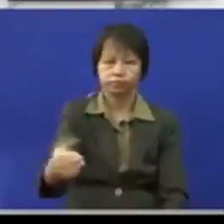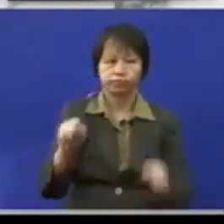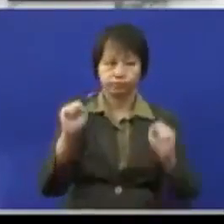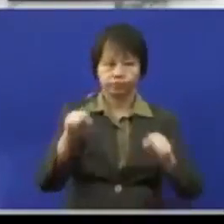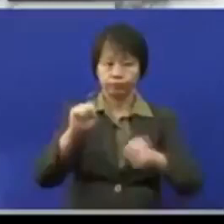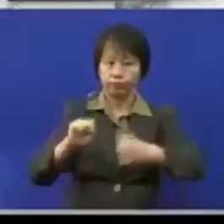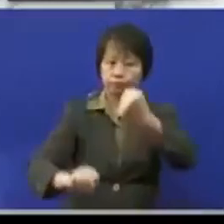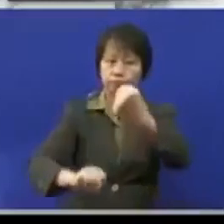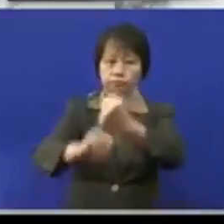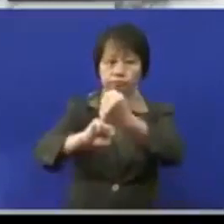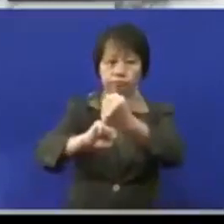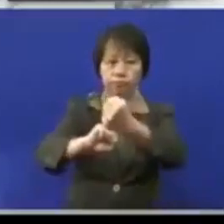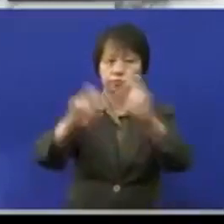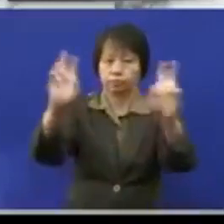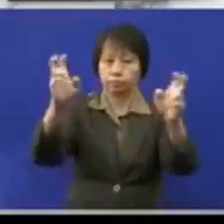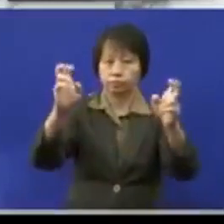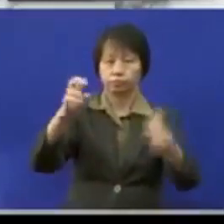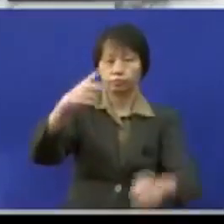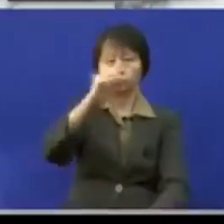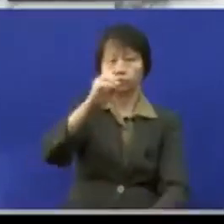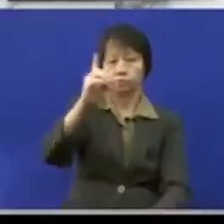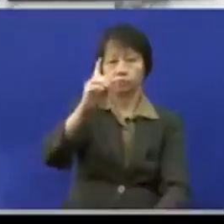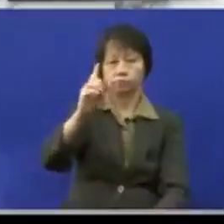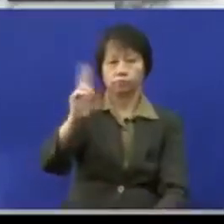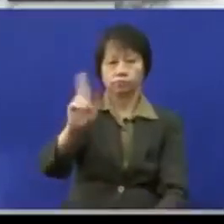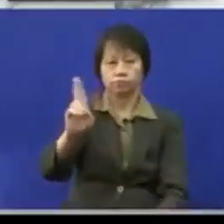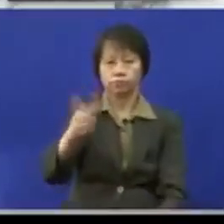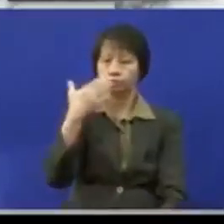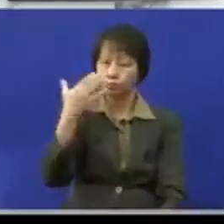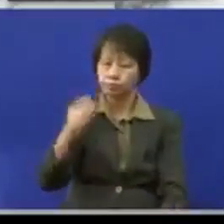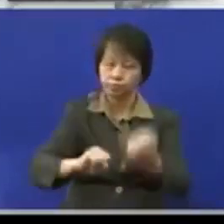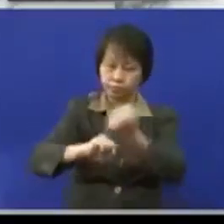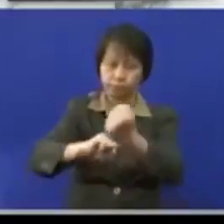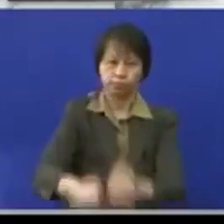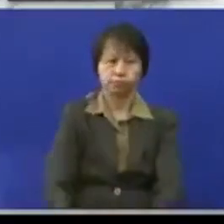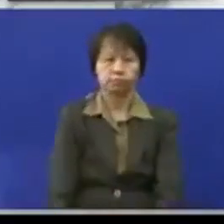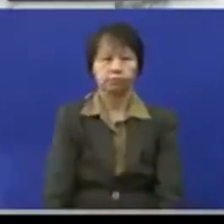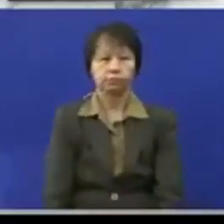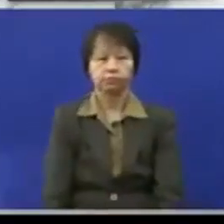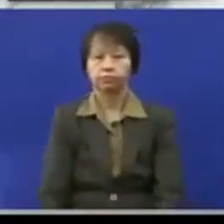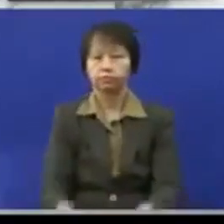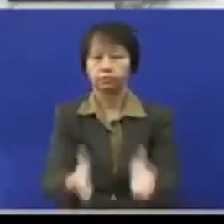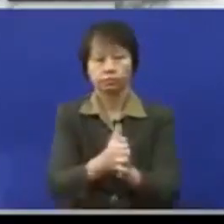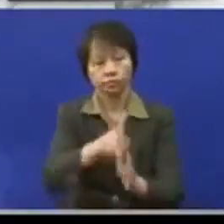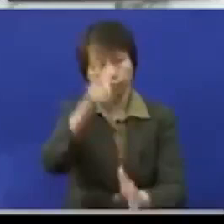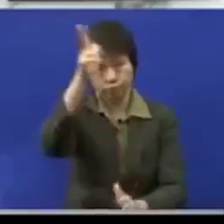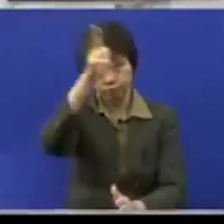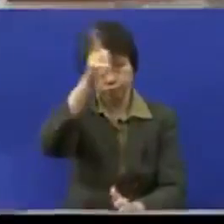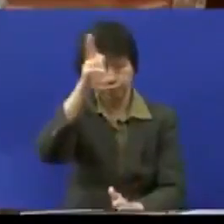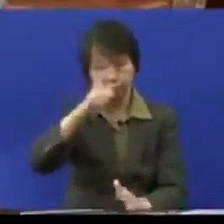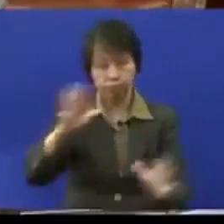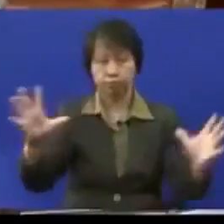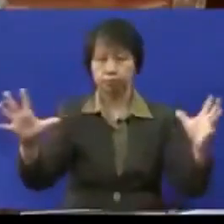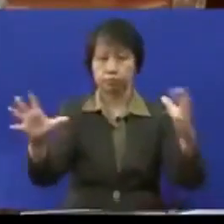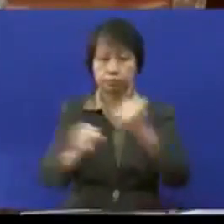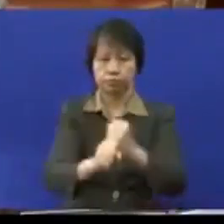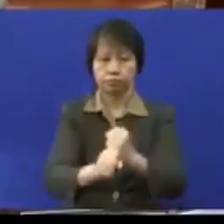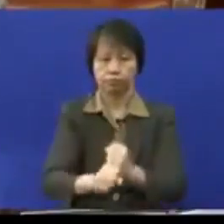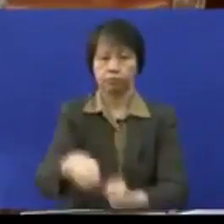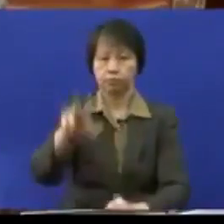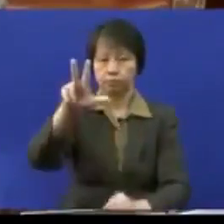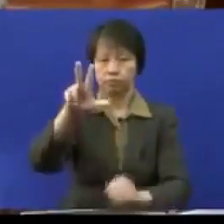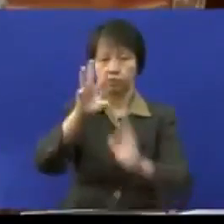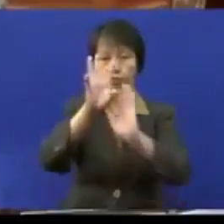menyokong pendiusul yang bapak oleh dalam masa rahutama ini terima kasih baiklah saya minta pihak kerajaan menggulung 3